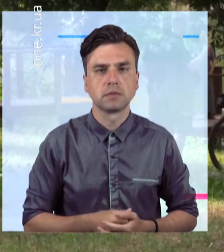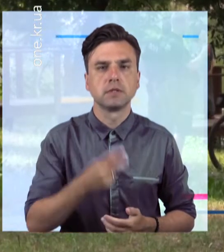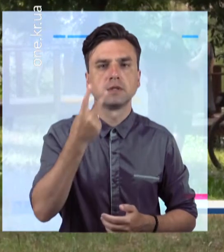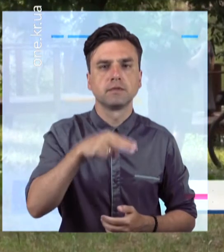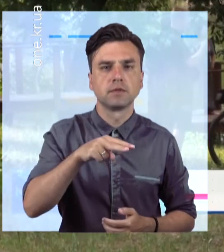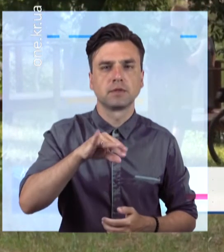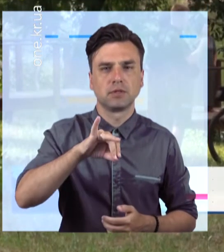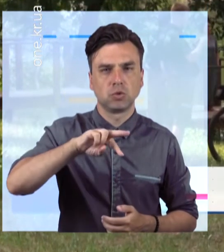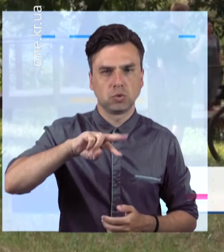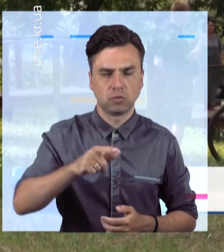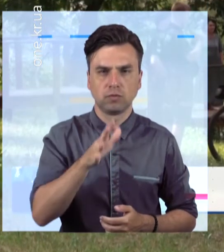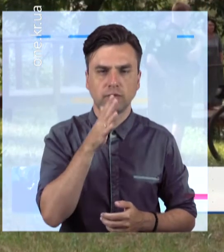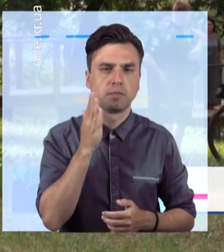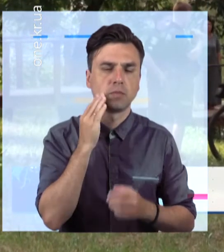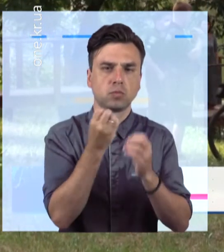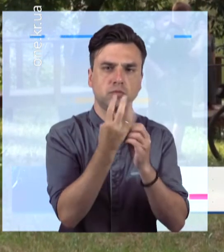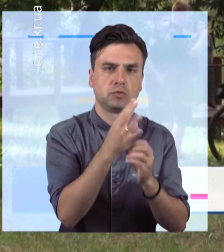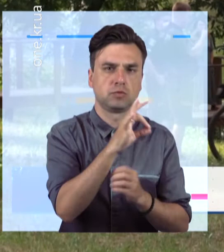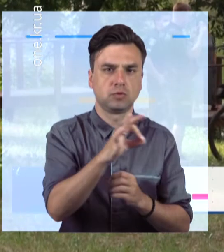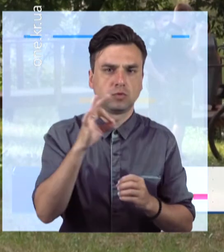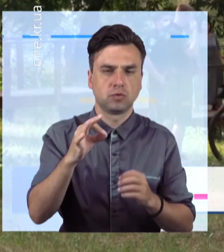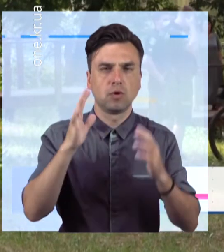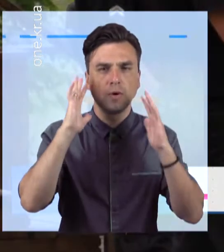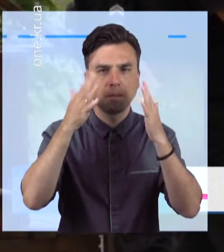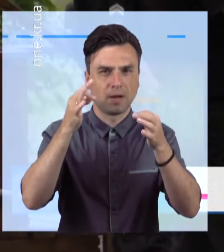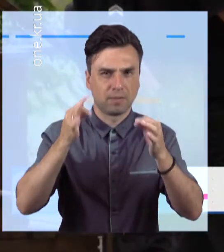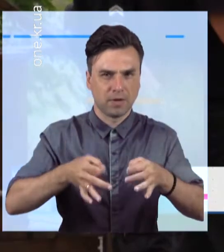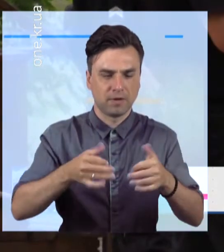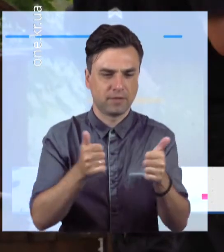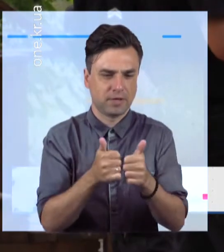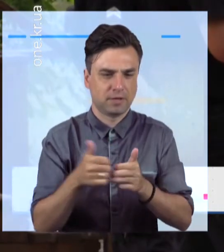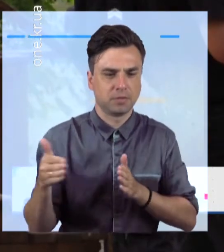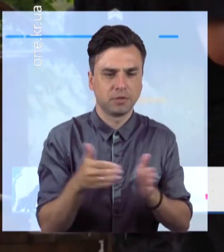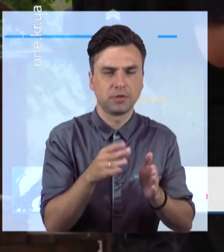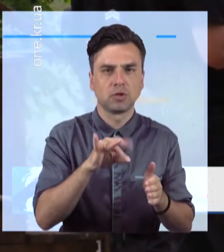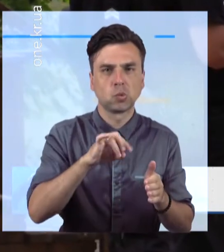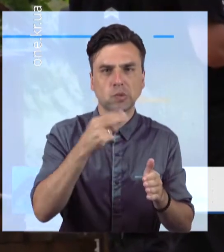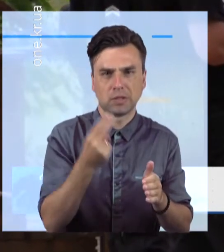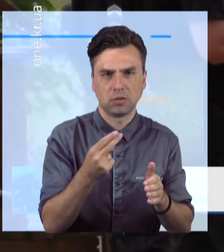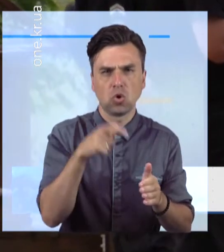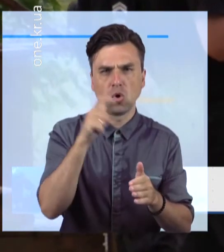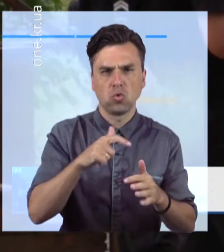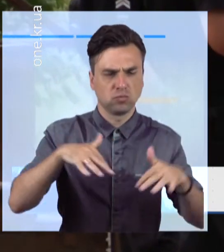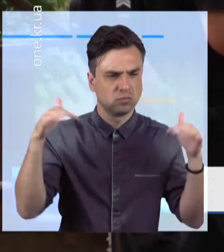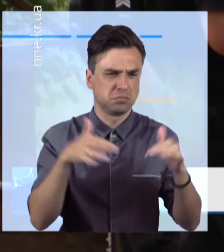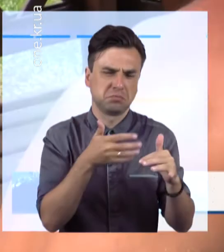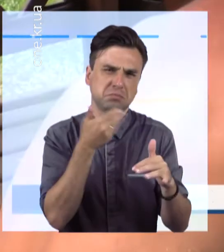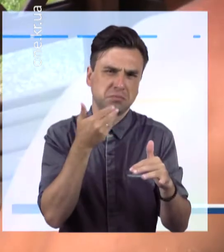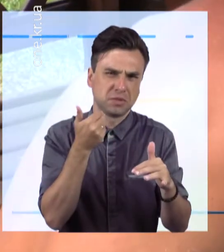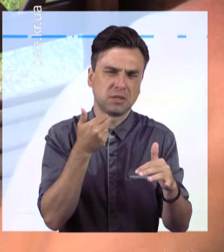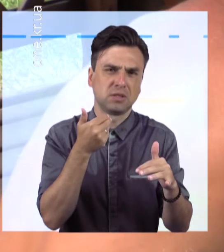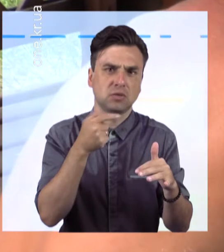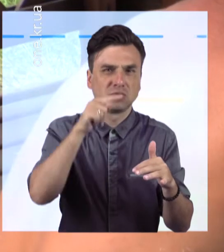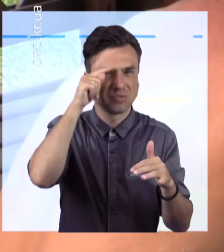20 липня близько 14-й парк Гданцівський берег річки Інгулець. Тут нелюдно, однак знайшлися ті, хто